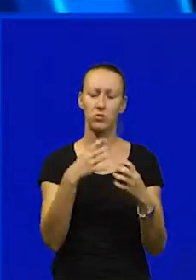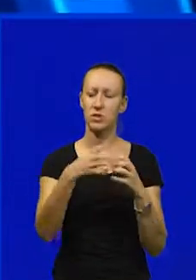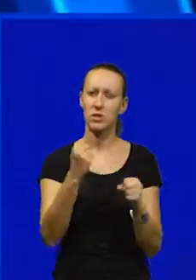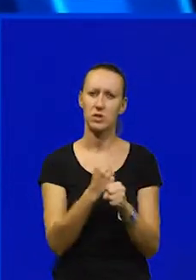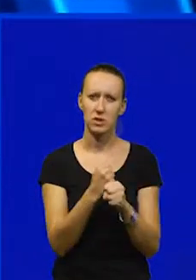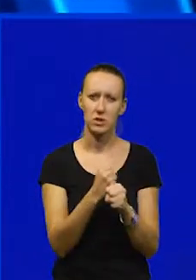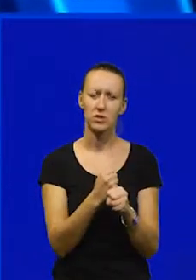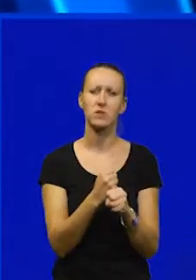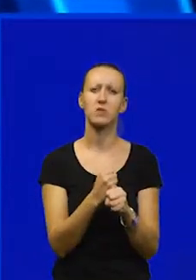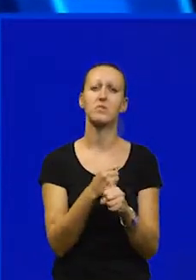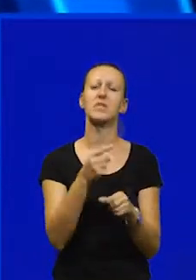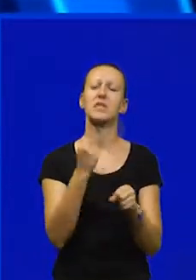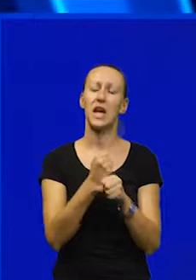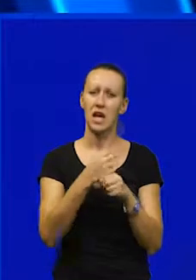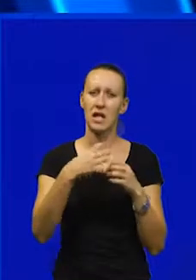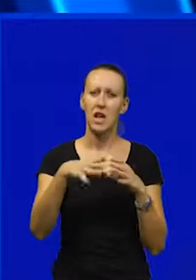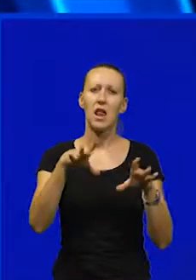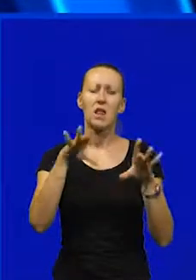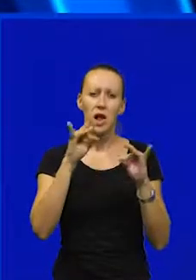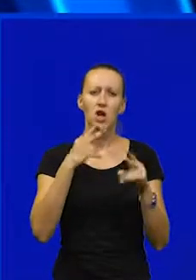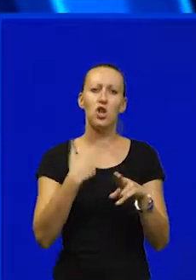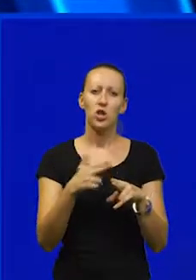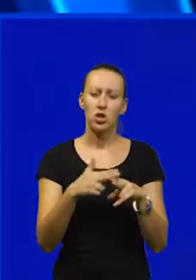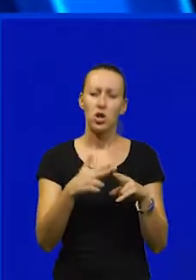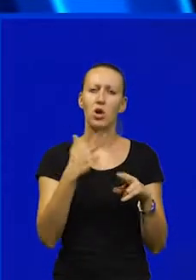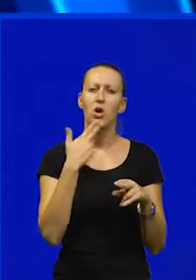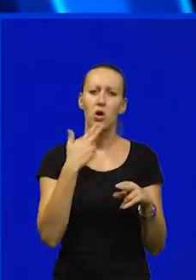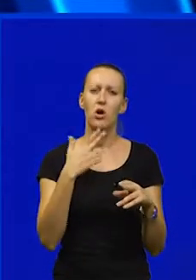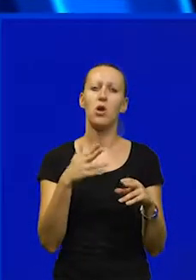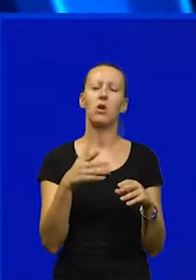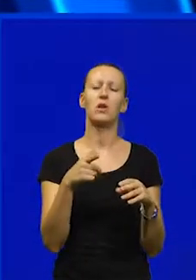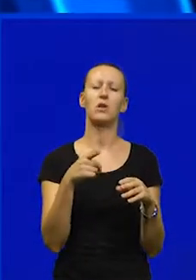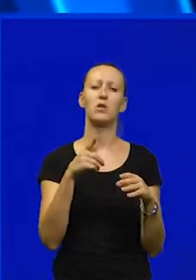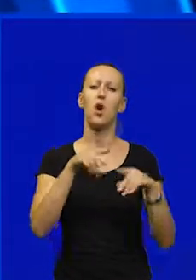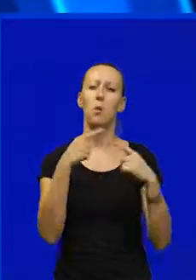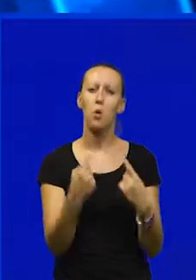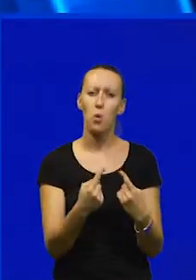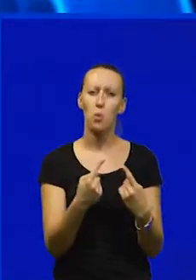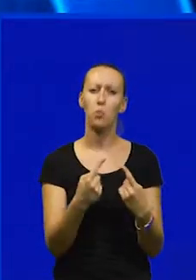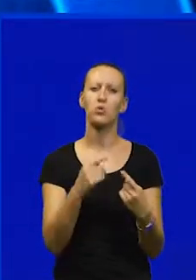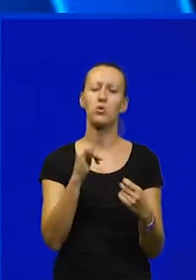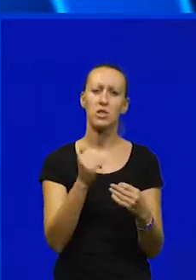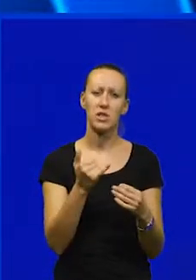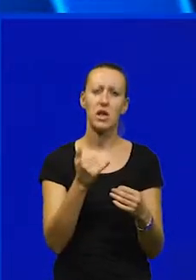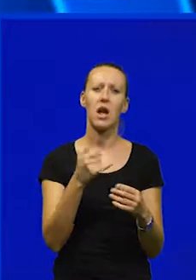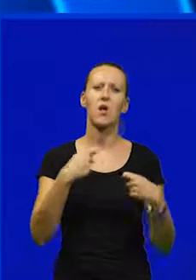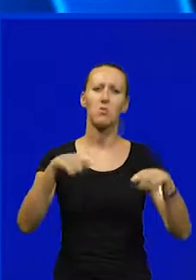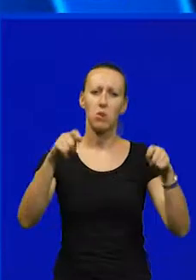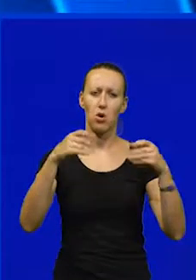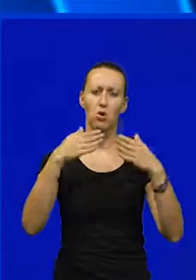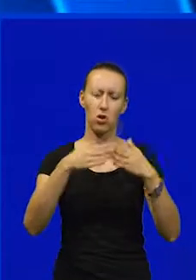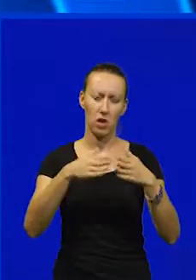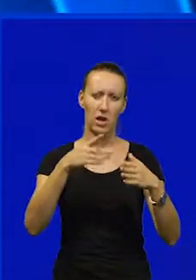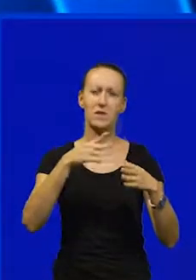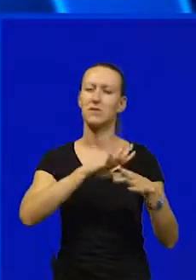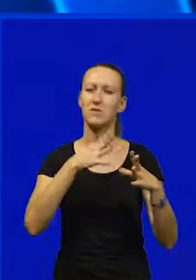funkcioniranje pronalaženje rješenja koje će omogućiti da se Bradogradnja sa